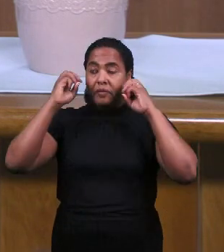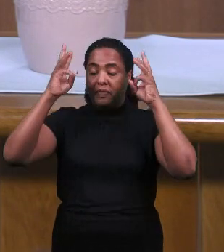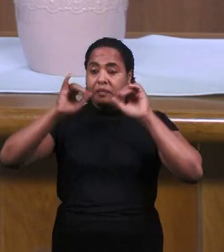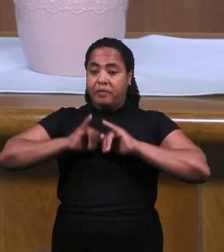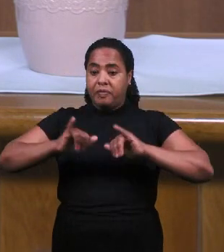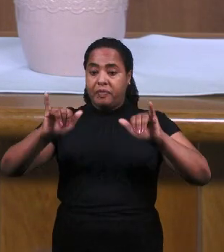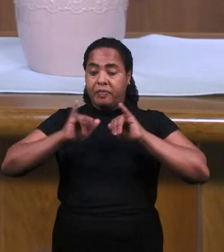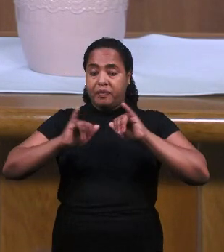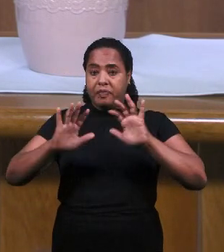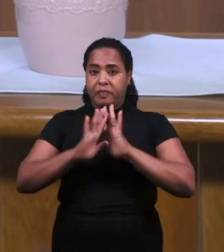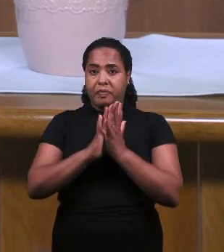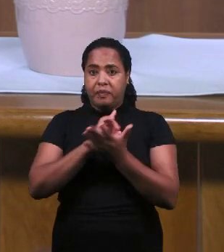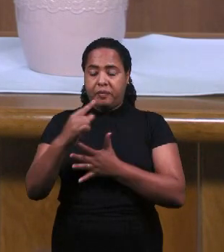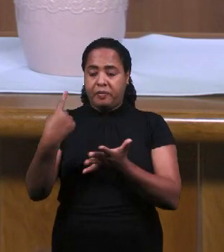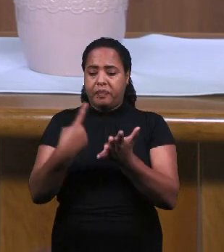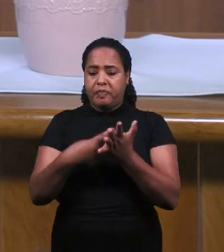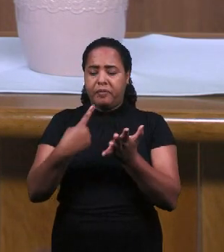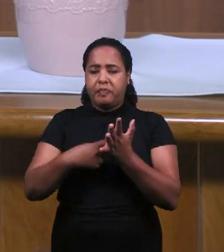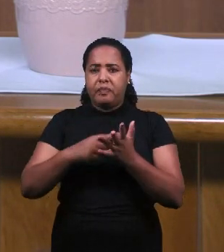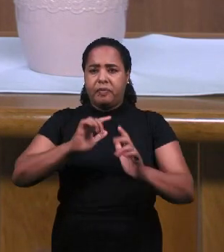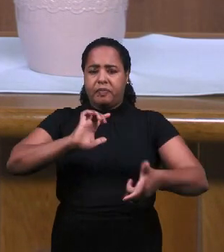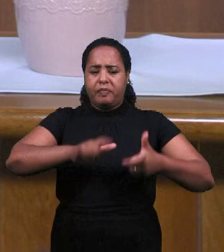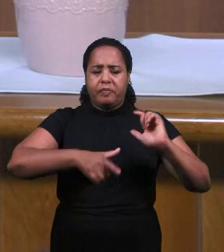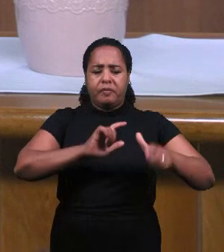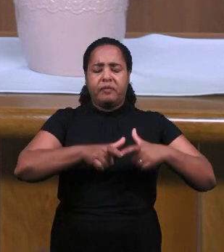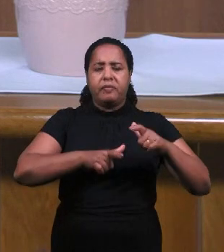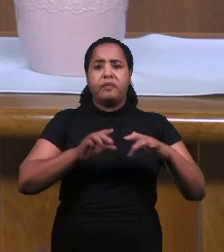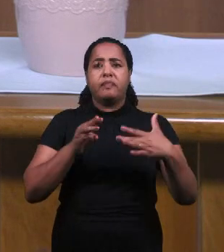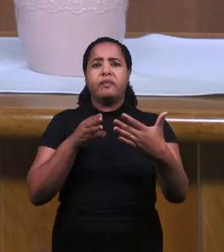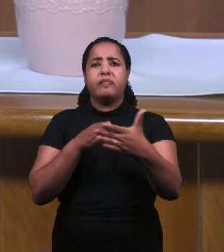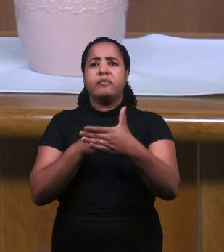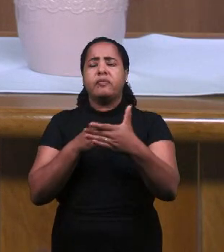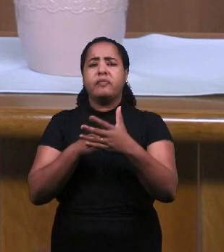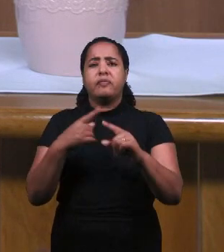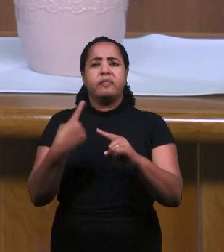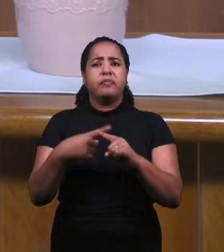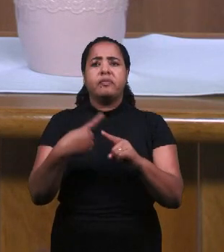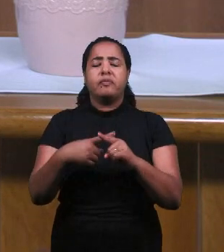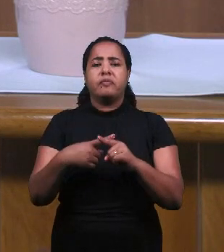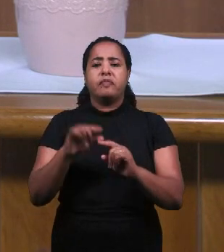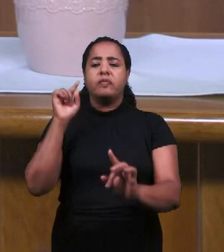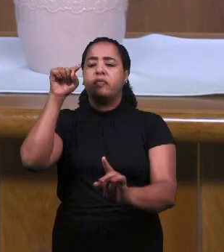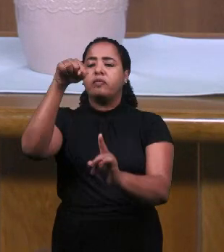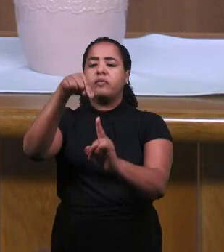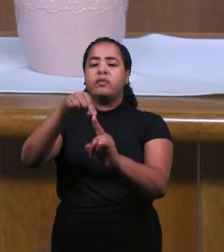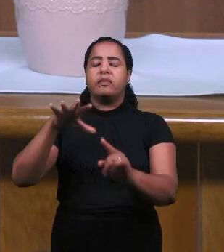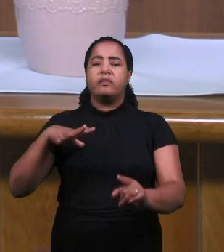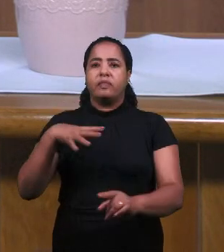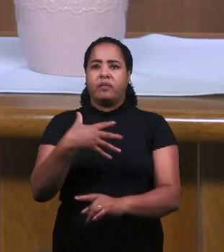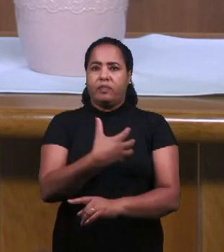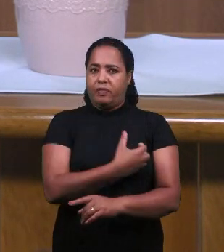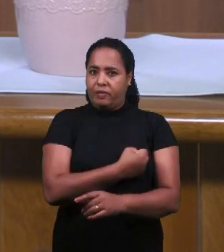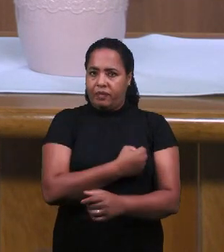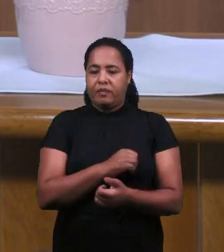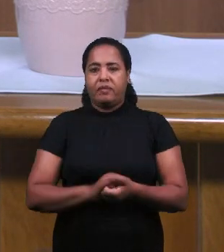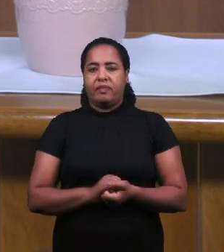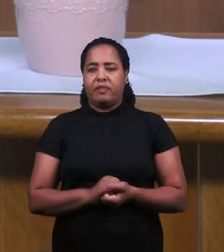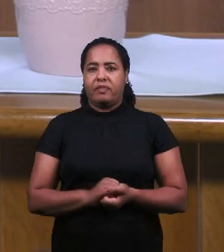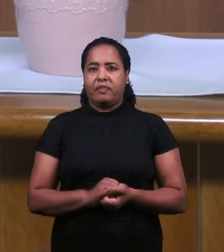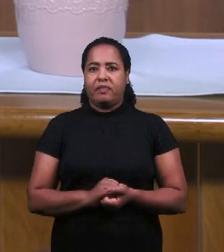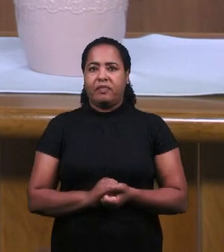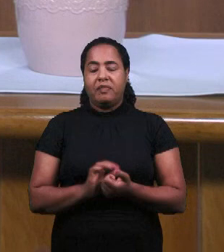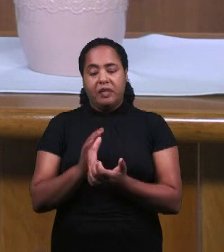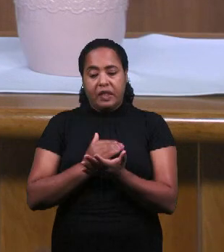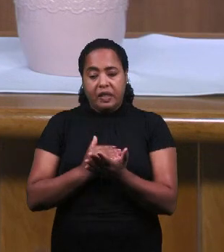Когда Божье Вмешательство Было Для Спасения В